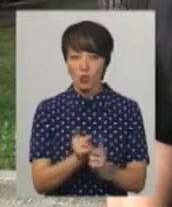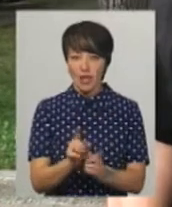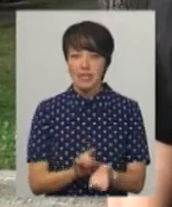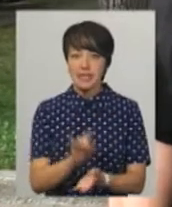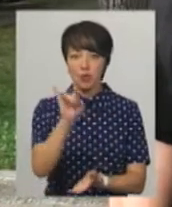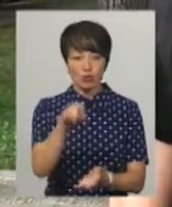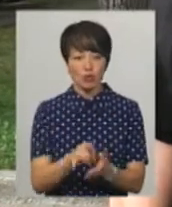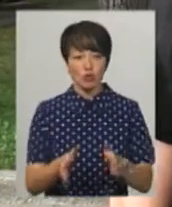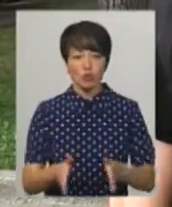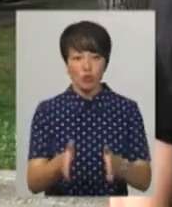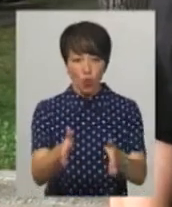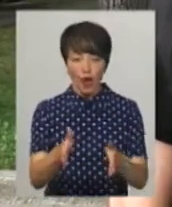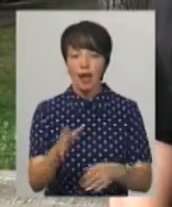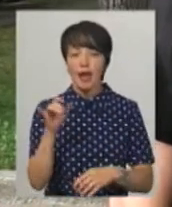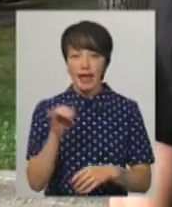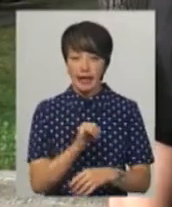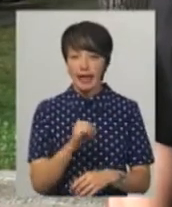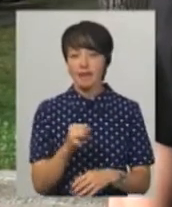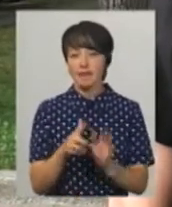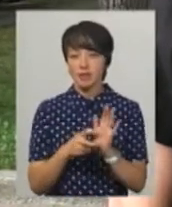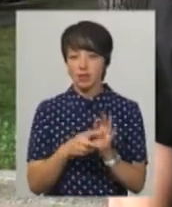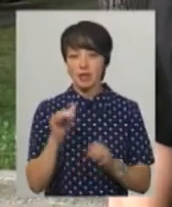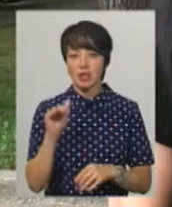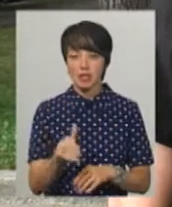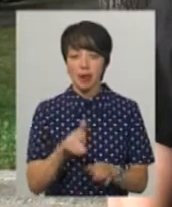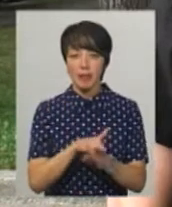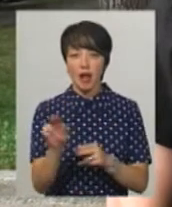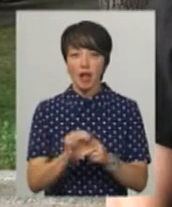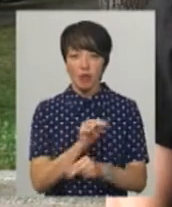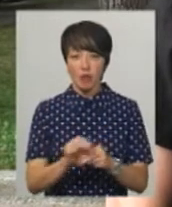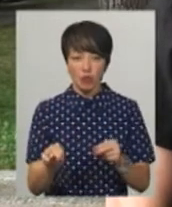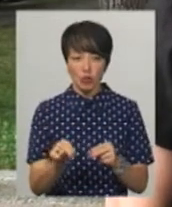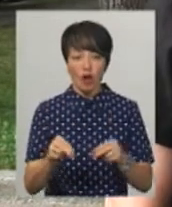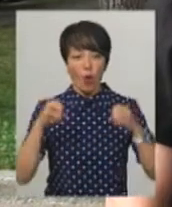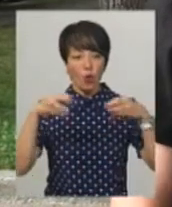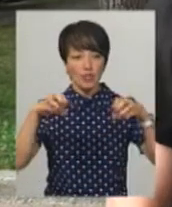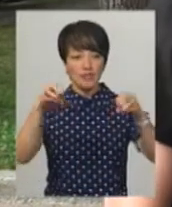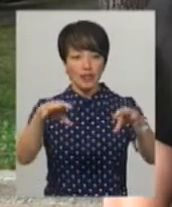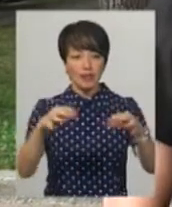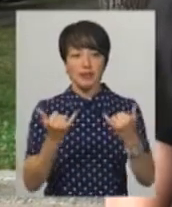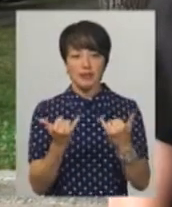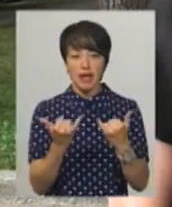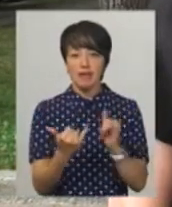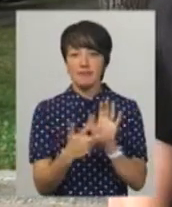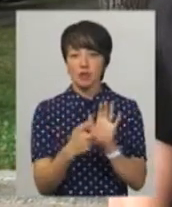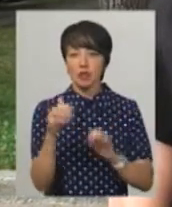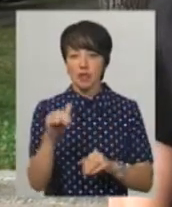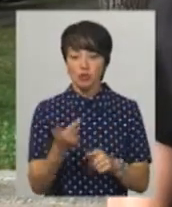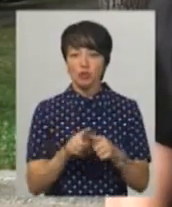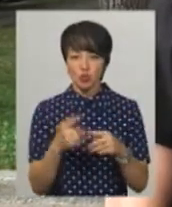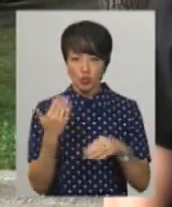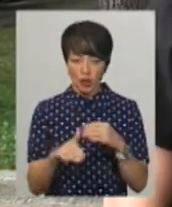злітно-посадкової суми. І 800 тисяч – це на капітальний ремонт мереж зловнішнього освітлення. Наразі 800 тисяч – ці вже